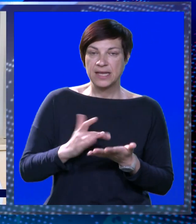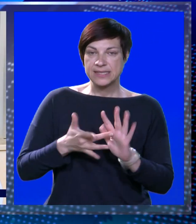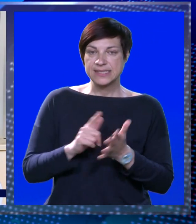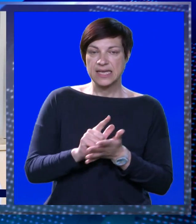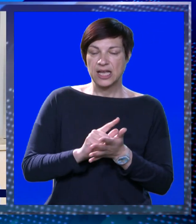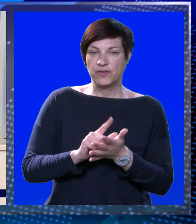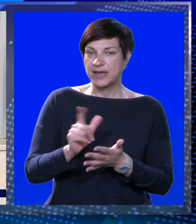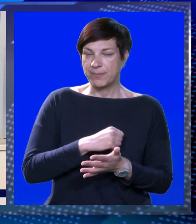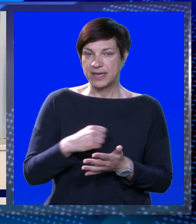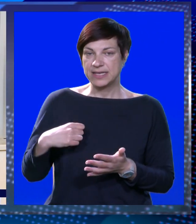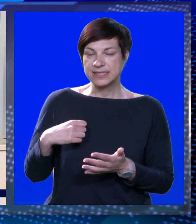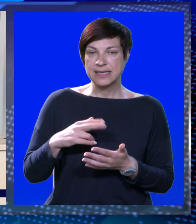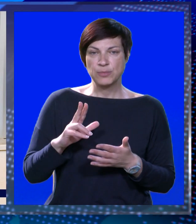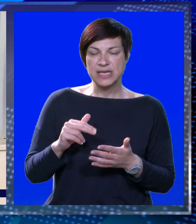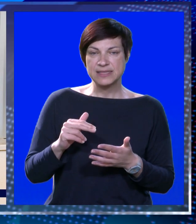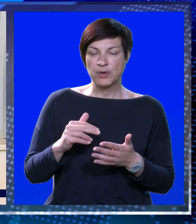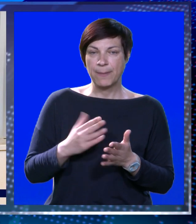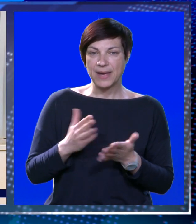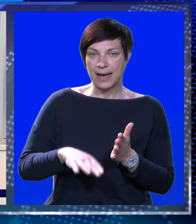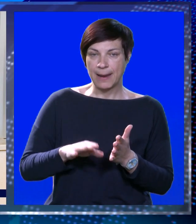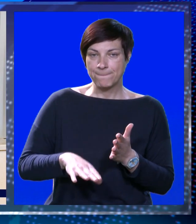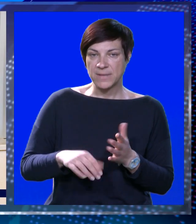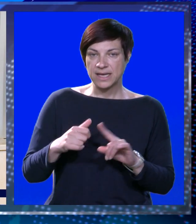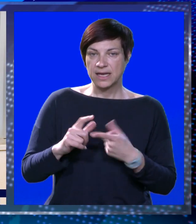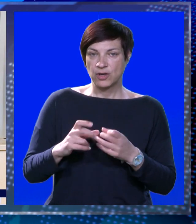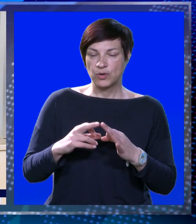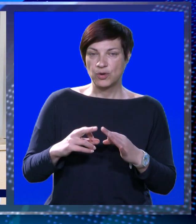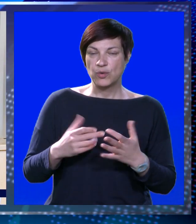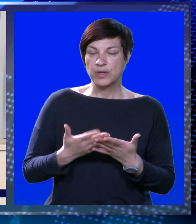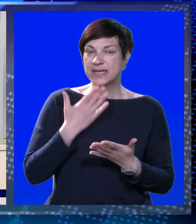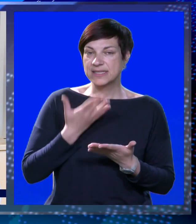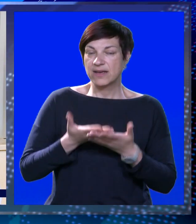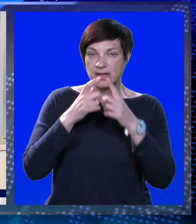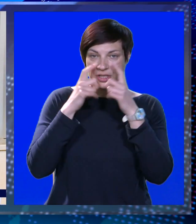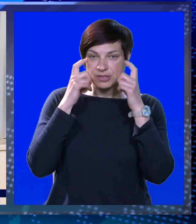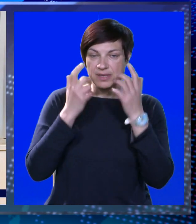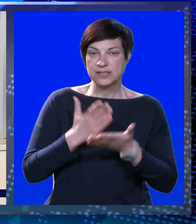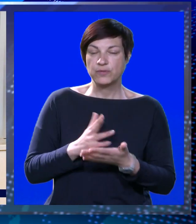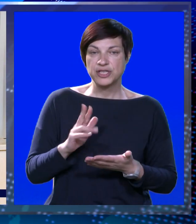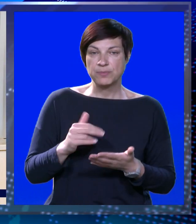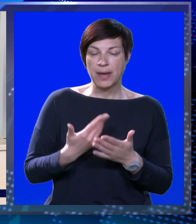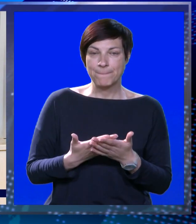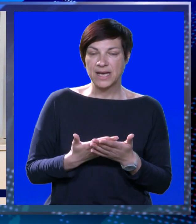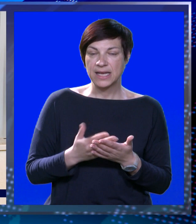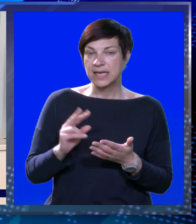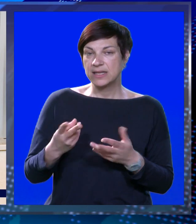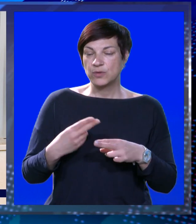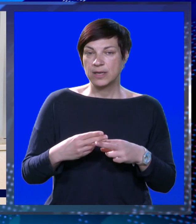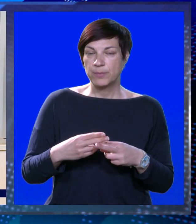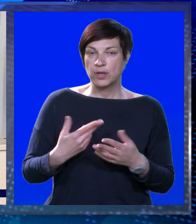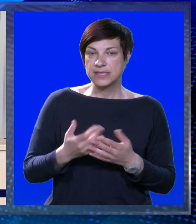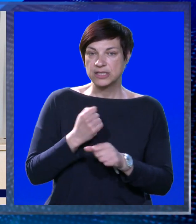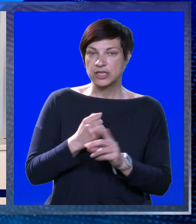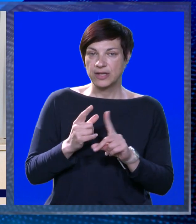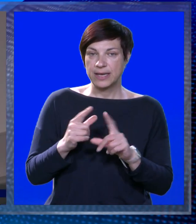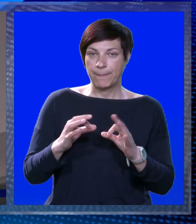Tako cijelo ovo vrijeme, samo da smo imali manje korone, Hvaljić primjer nama maske, već smo imali i drugi